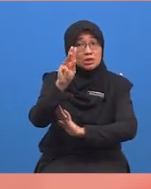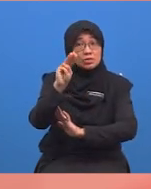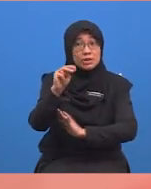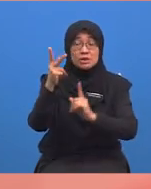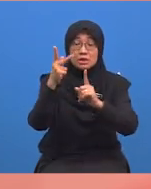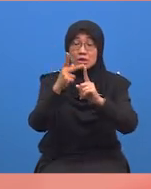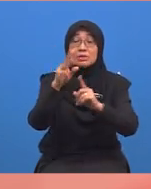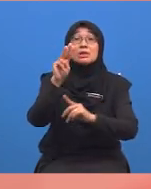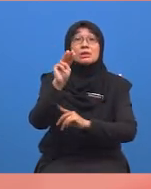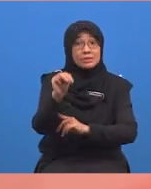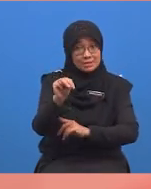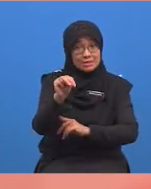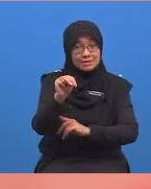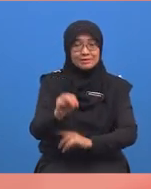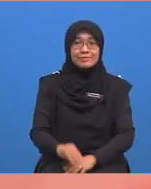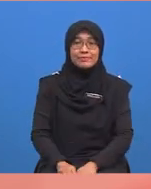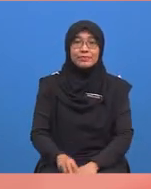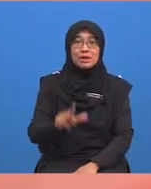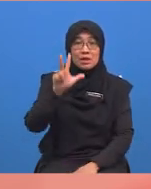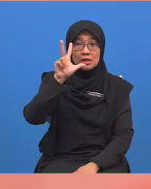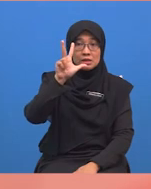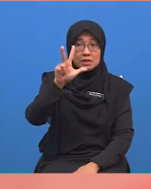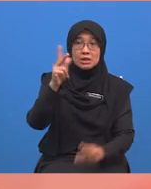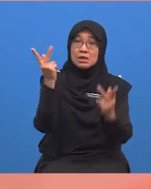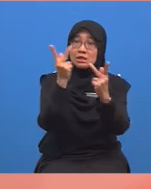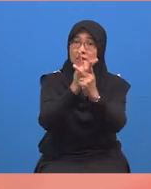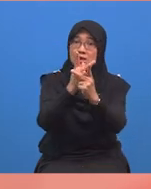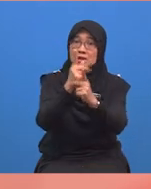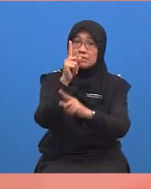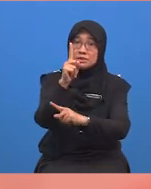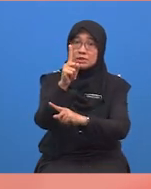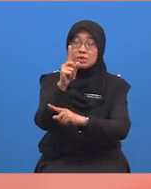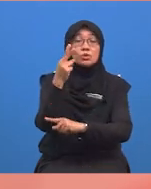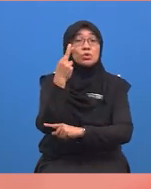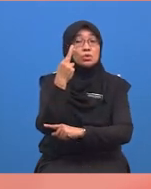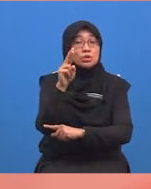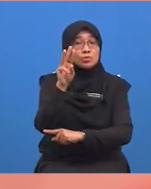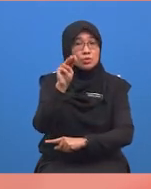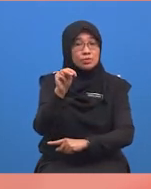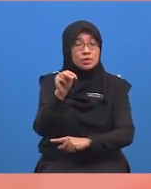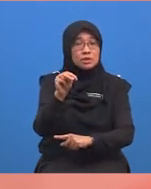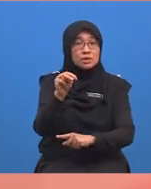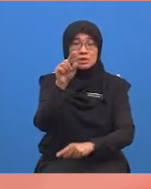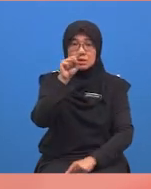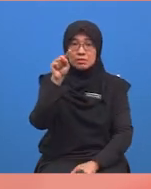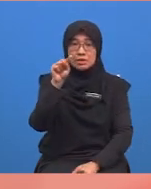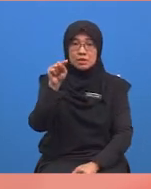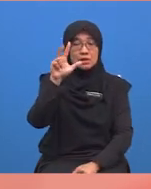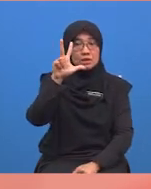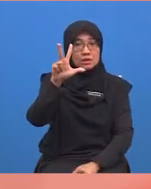nilai meter iaitu tiga darab seribu meter sama dengan tiga ribu meter.